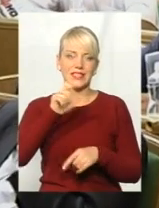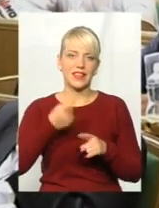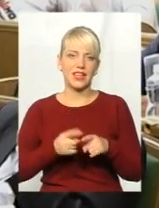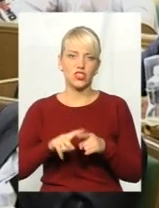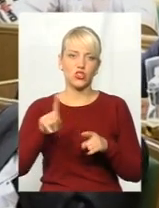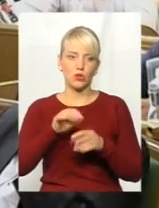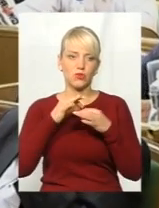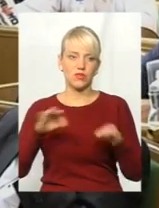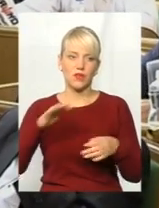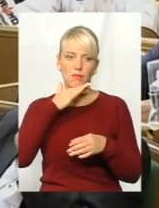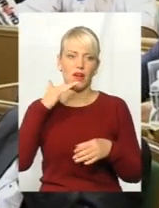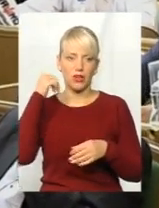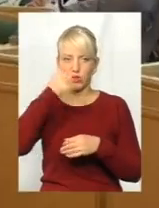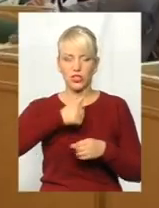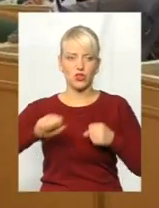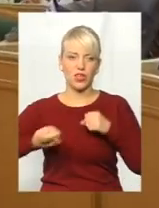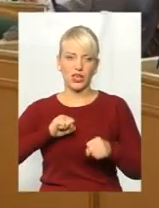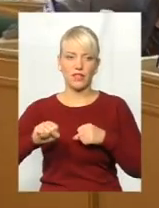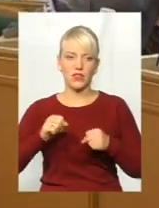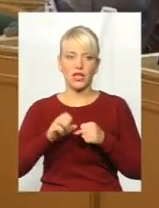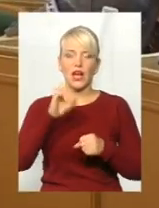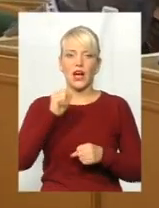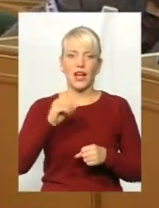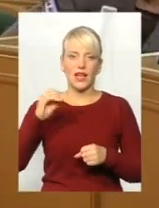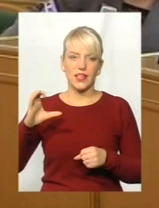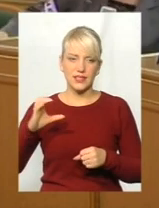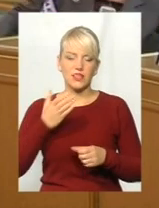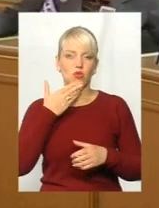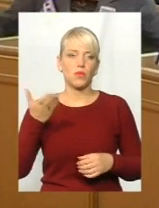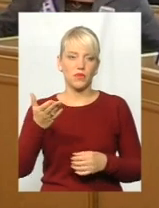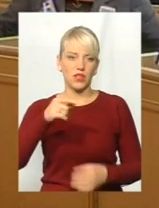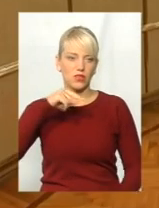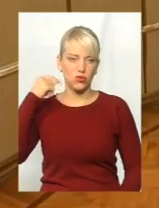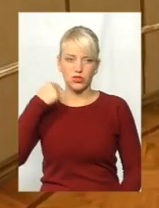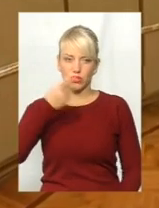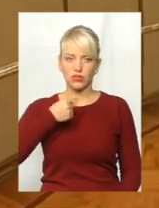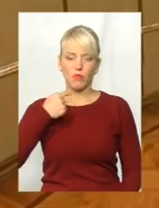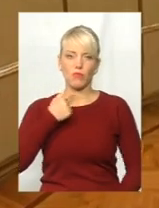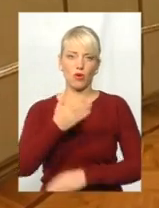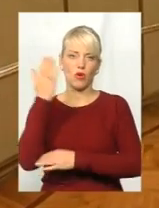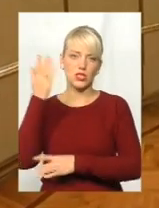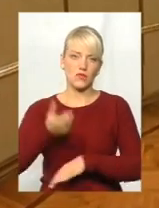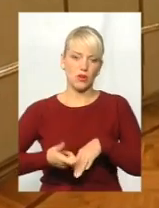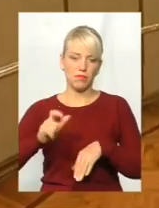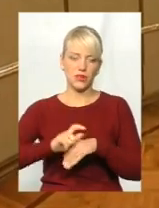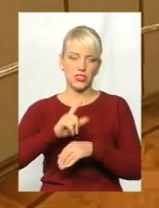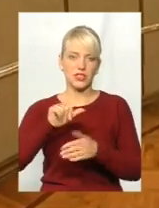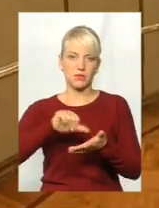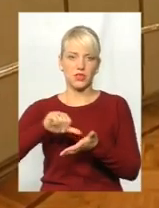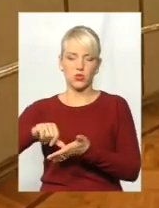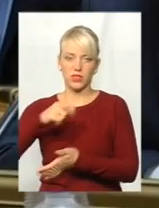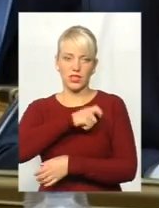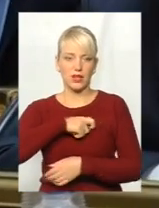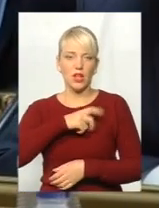щоби дозволити багаторічному керівнику атомної станції доповідати російською, проголосувала більшість із присутніх обранців.